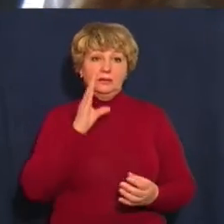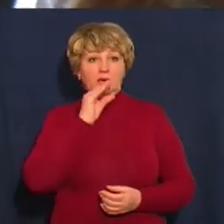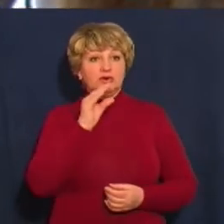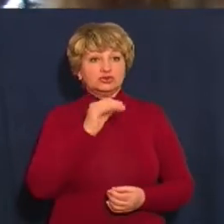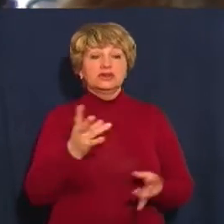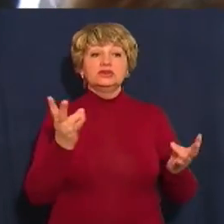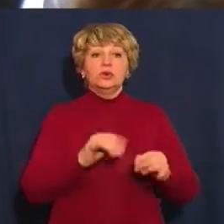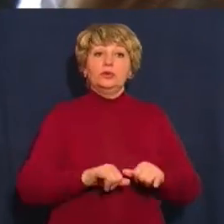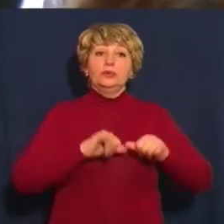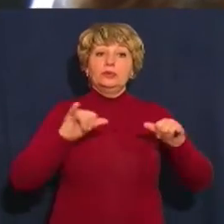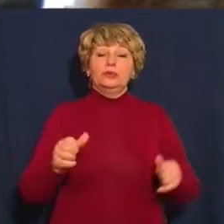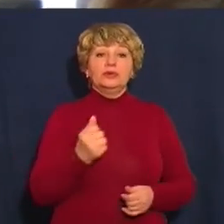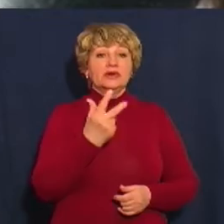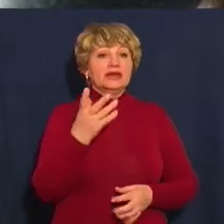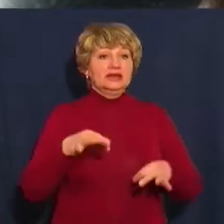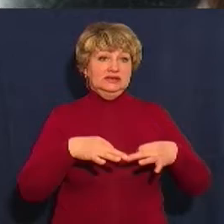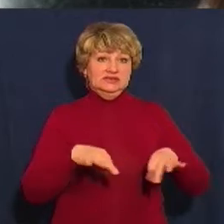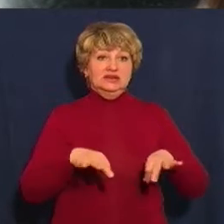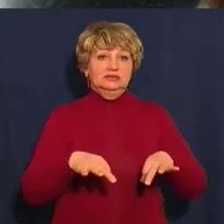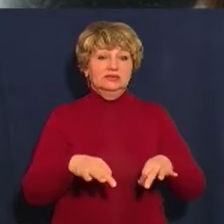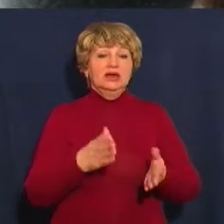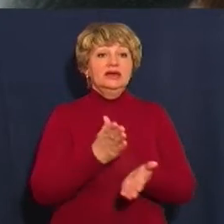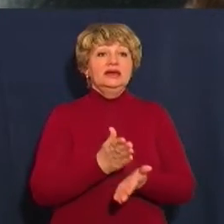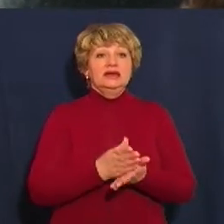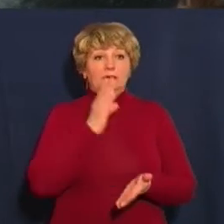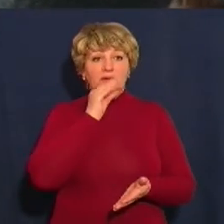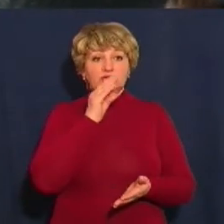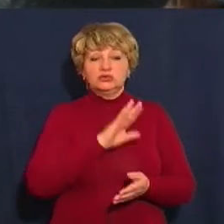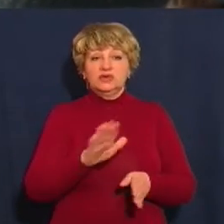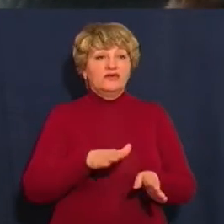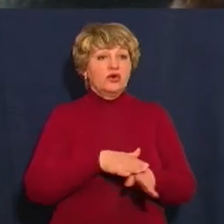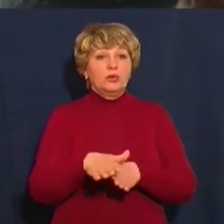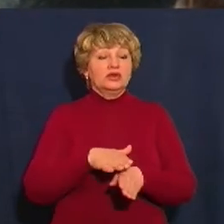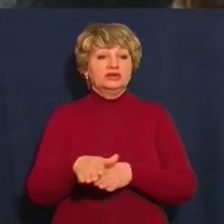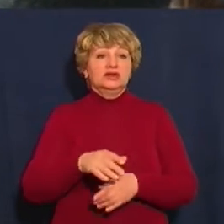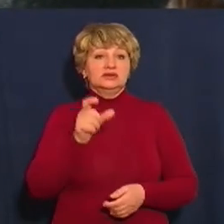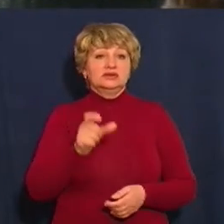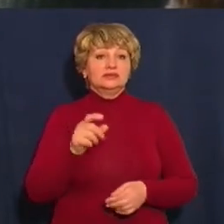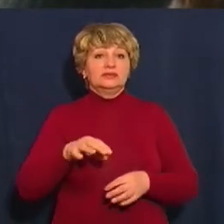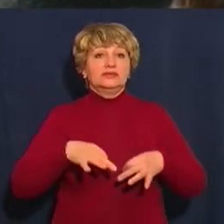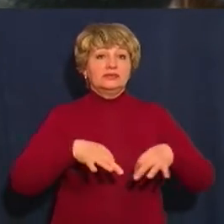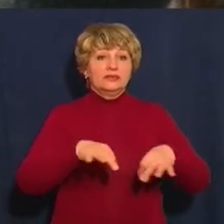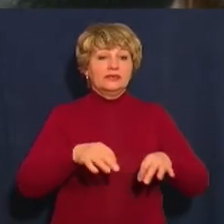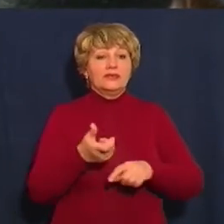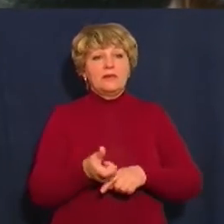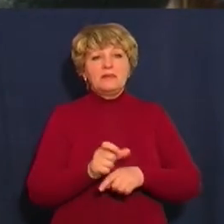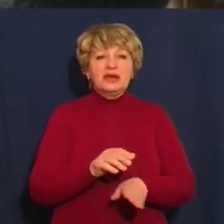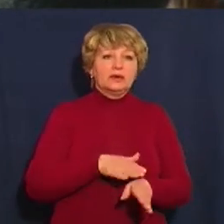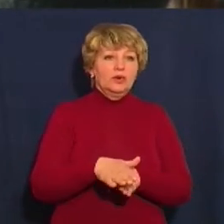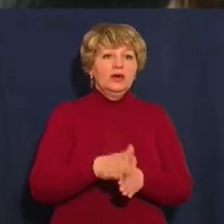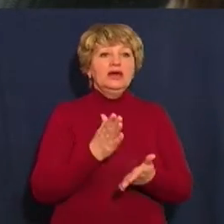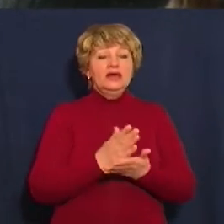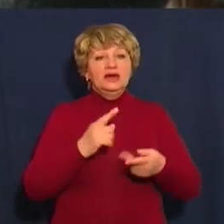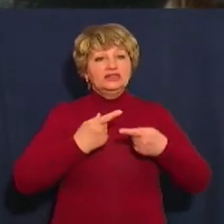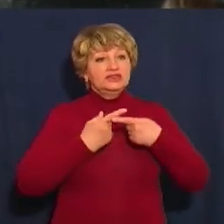необхідно збільшити кількість транспорту. Існуючі маршрутки не справляються з пасажиропотопом, маршрутка переповнена, також її технічний стан